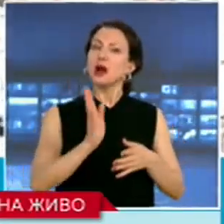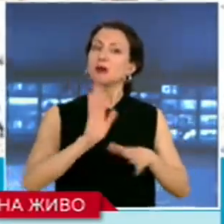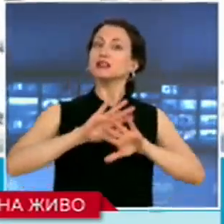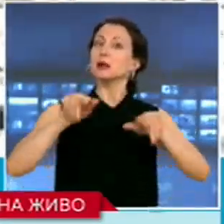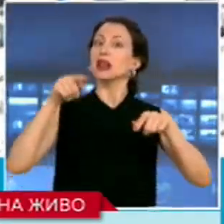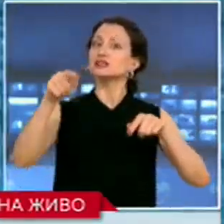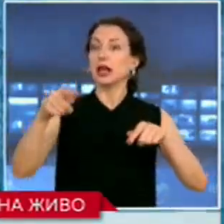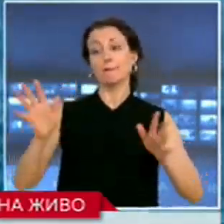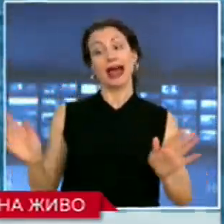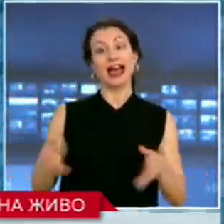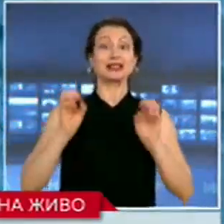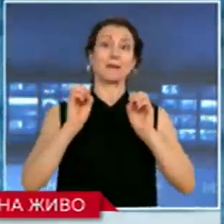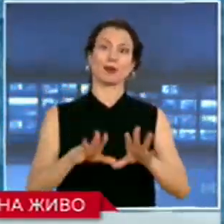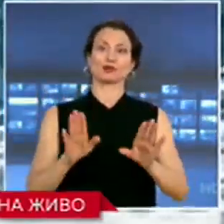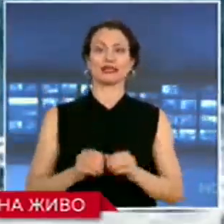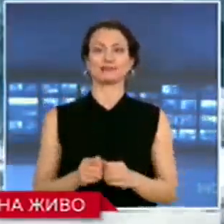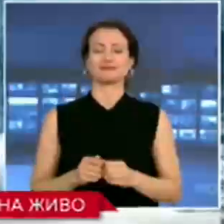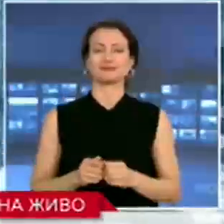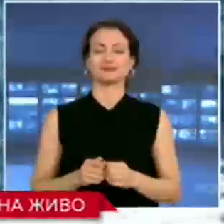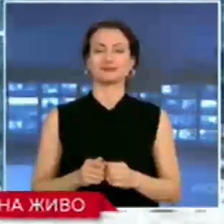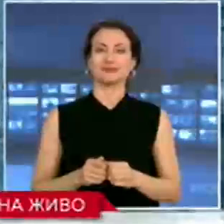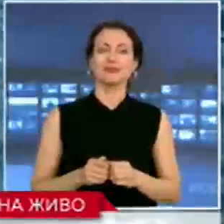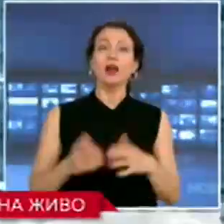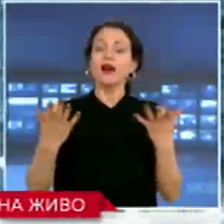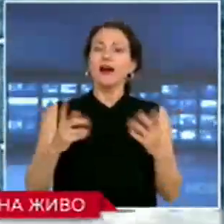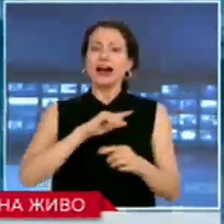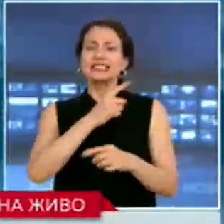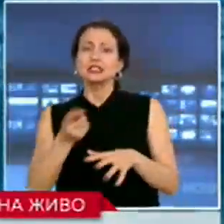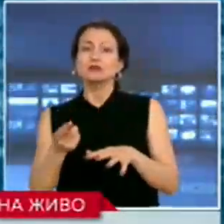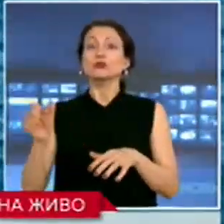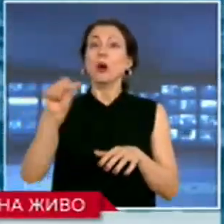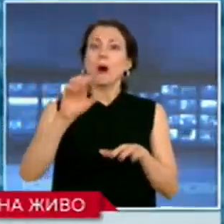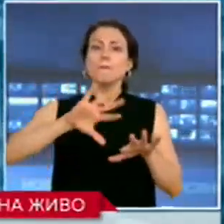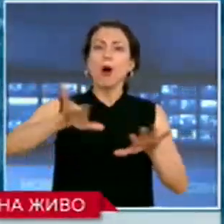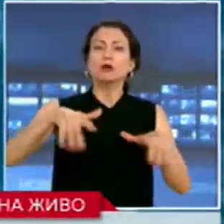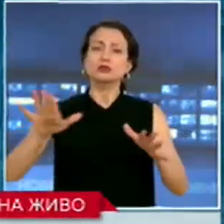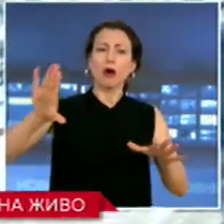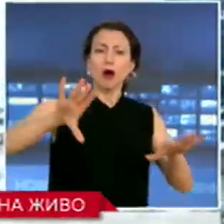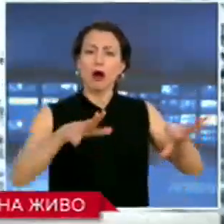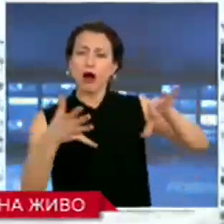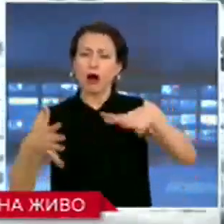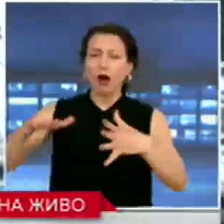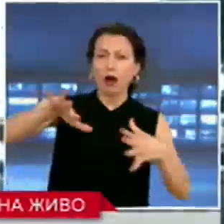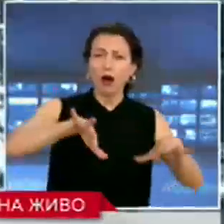сега. Силното морско вълнение отказа част от кандидатите за плаж да тръгнат рано сутринта от Созопол.